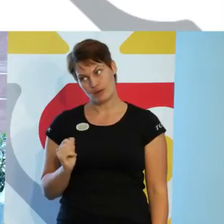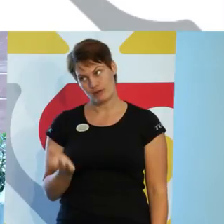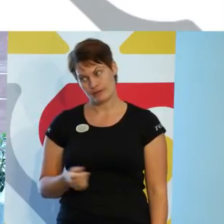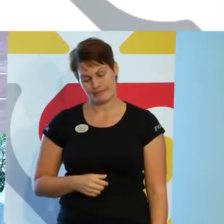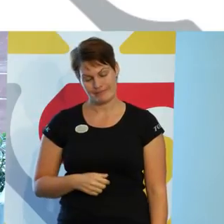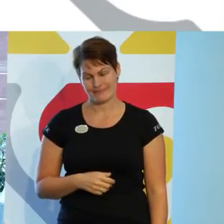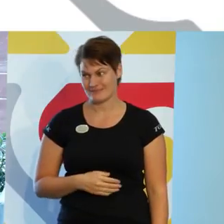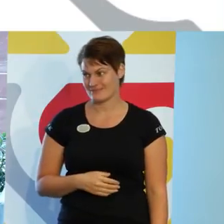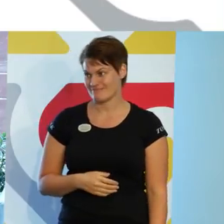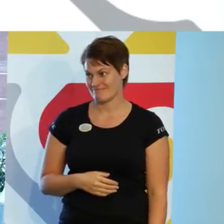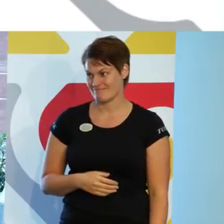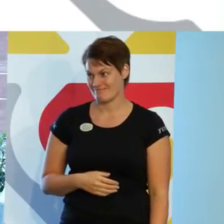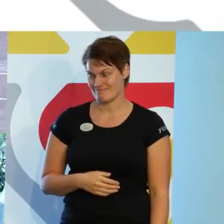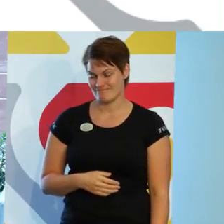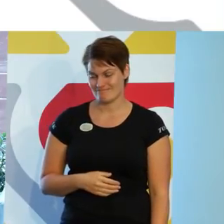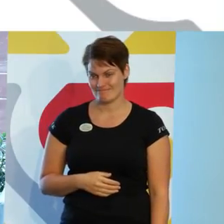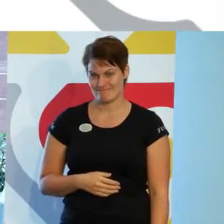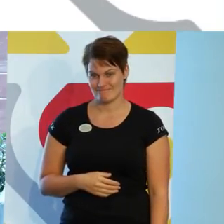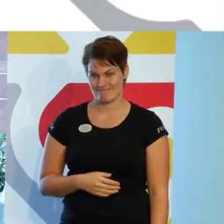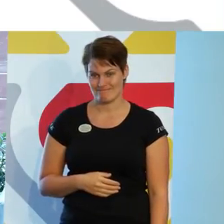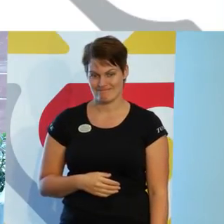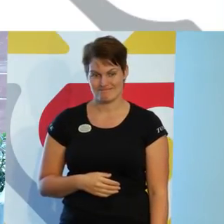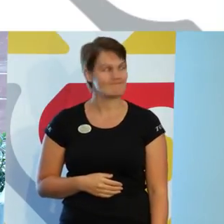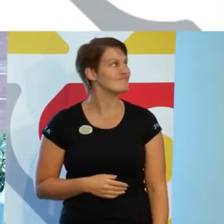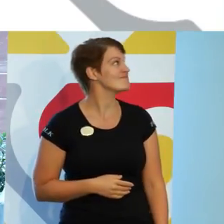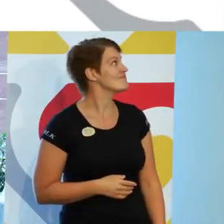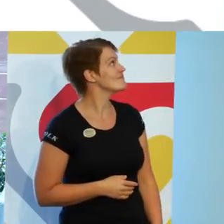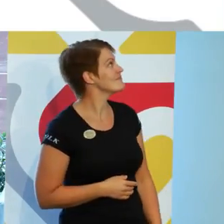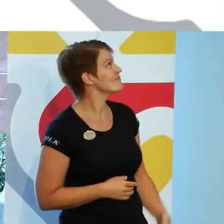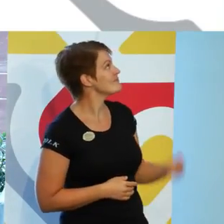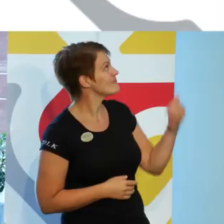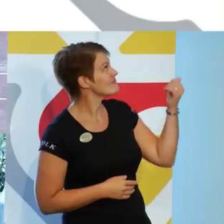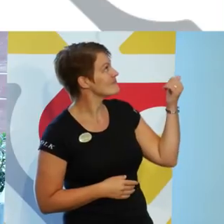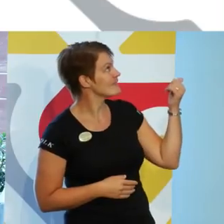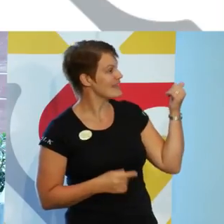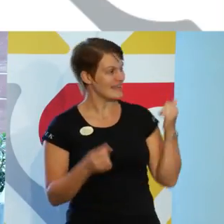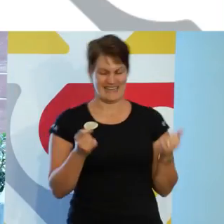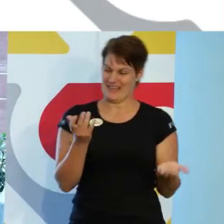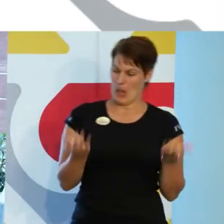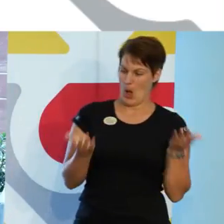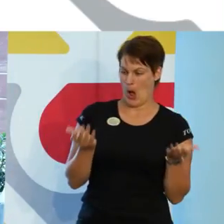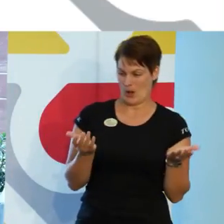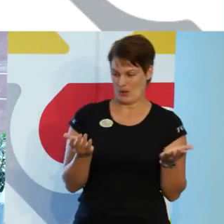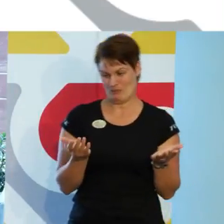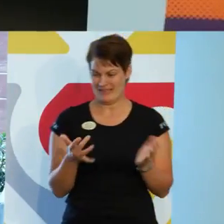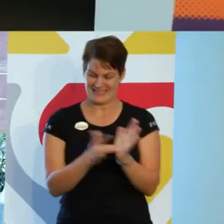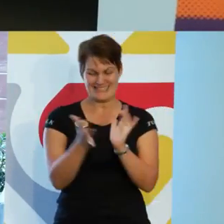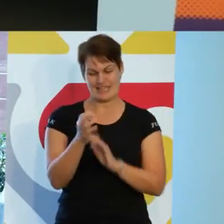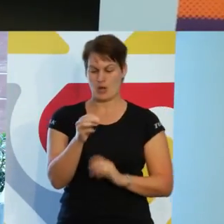Vi har också den sekulära lite lagom kristen-normen. Det heter den inte riktigt.